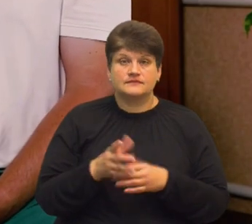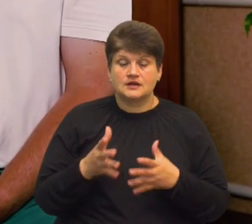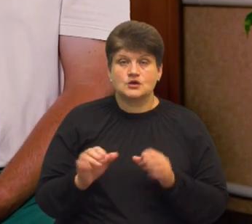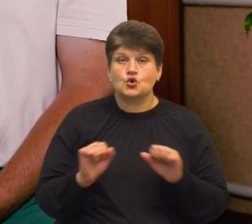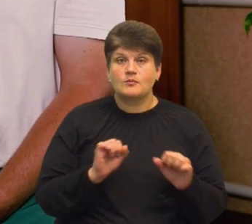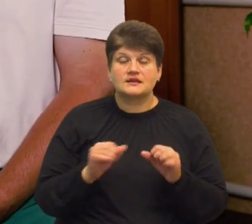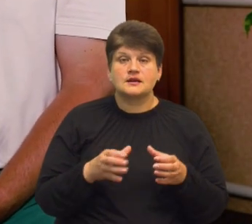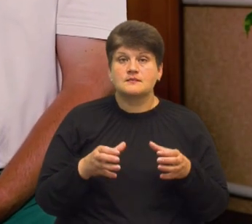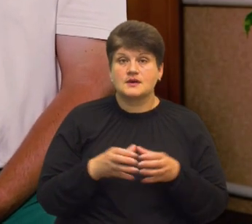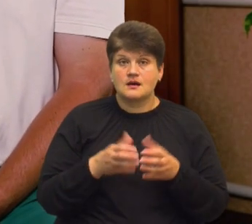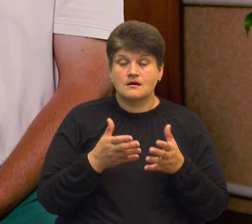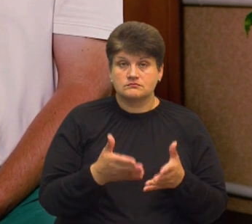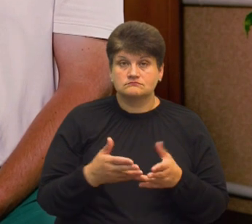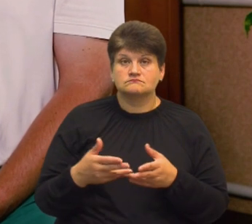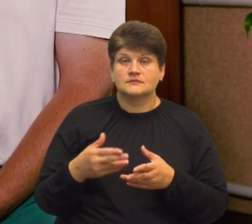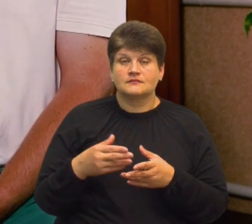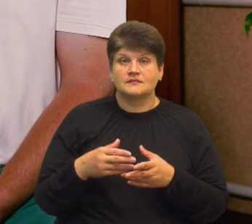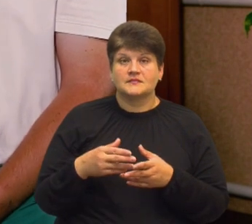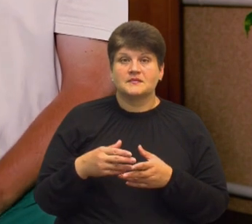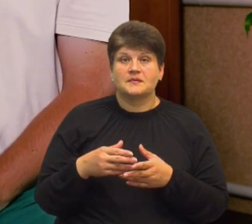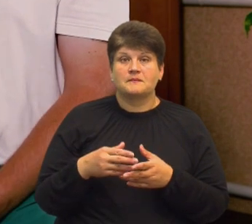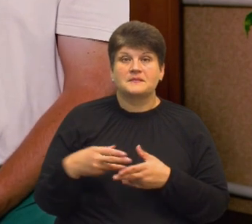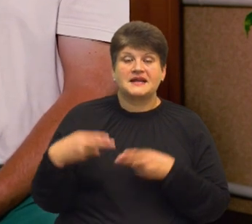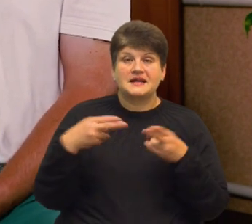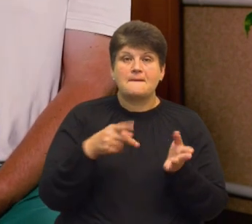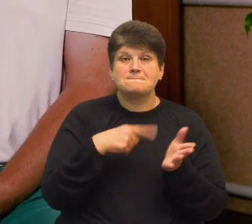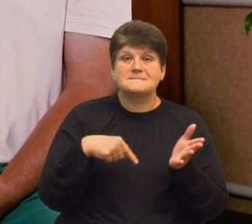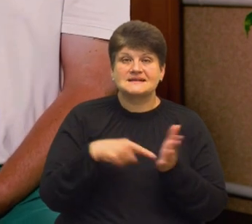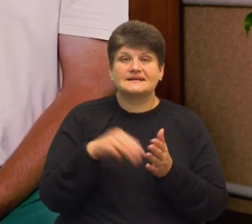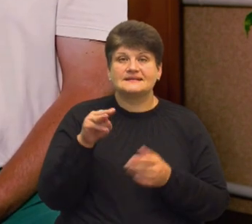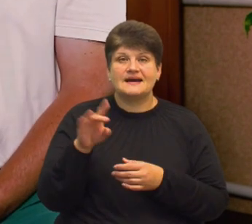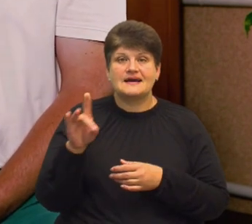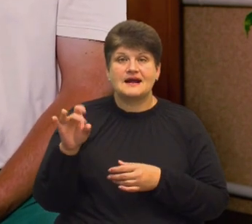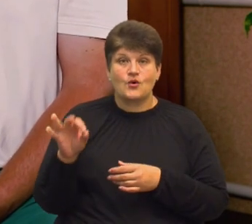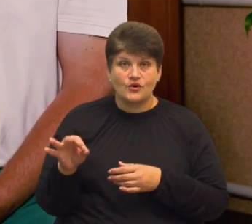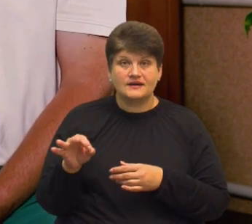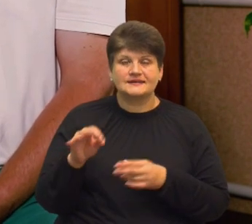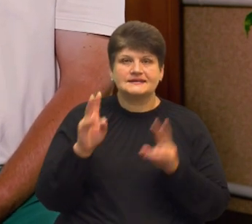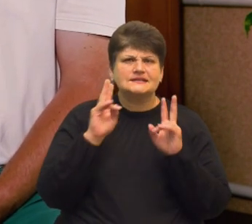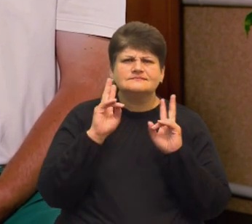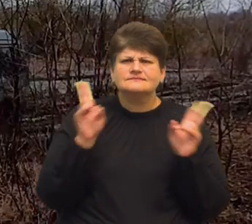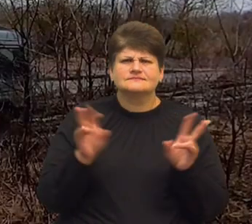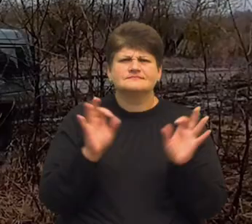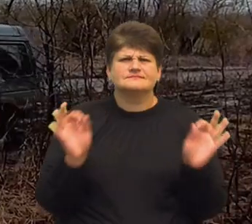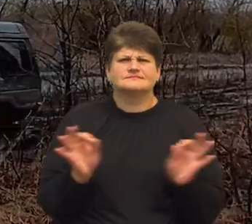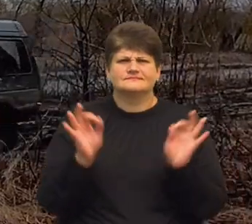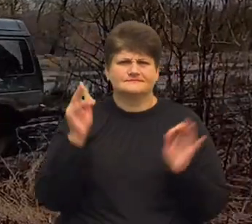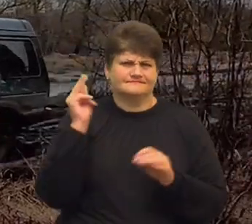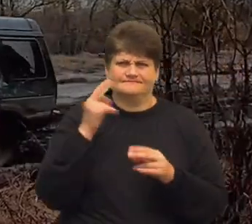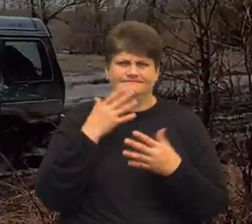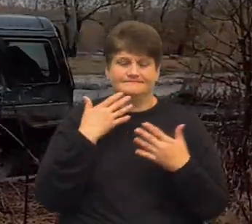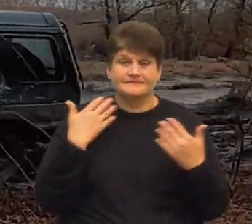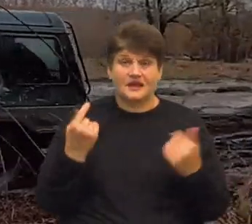бригади свій сталося, от прибули війська ТРО. Це так асоціювало, що це війська, які нічого не навчені. І ми з ними